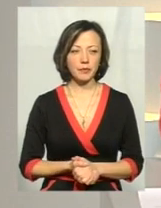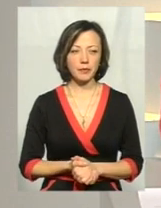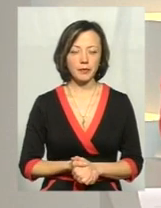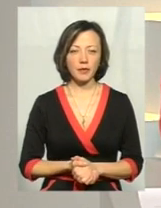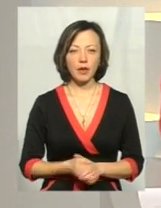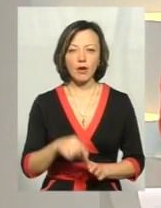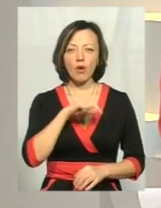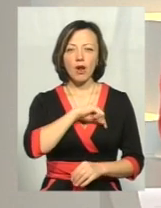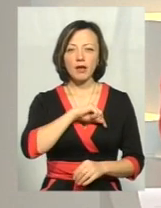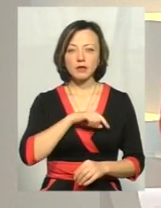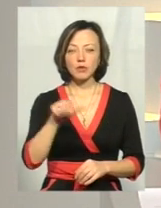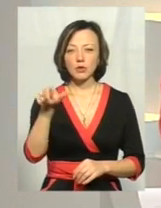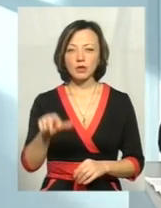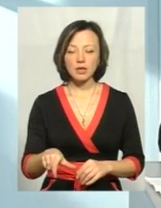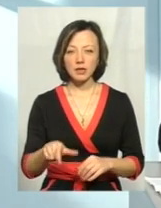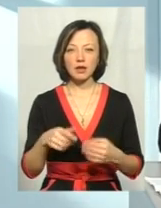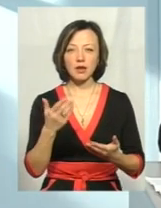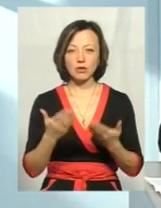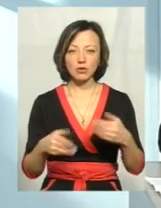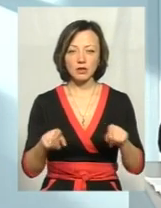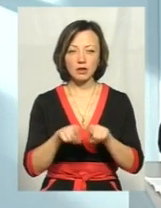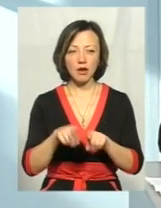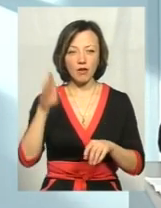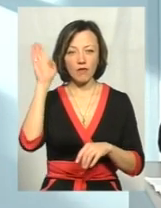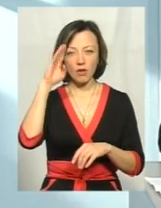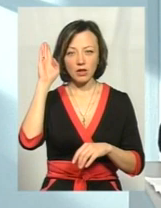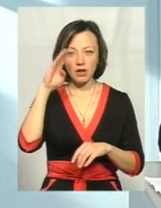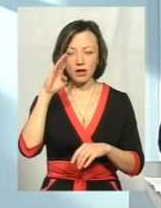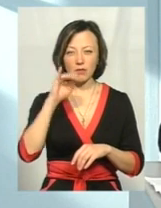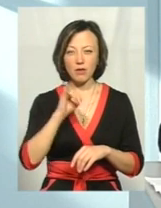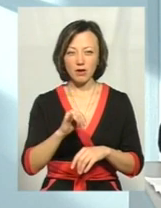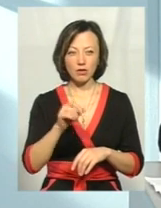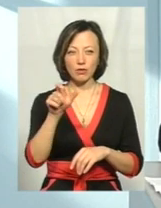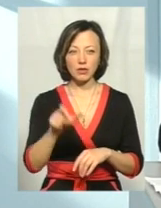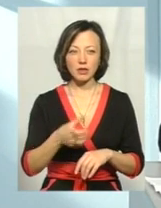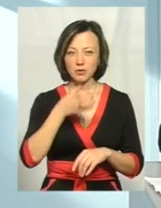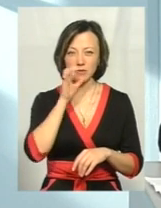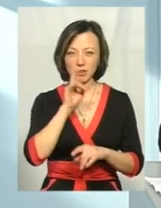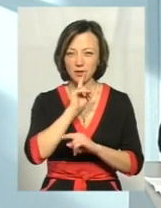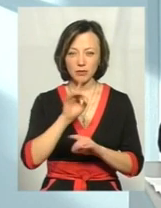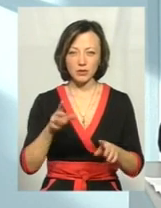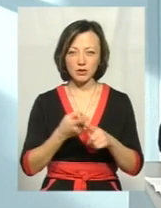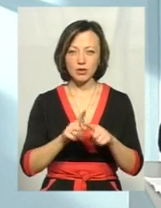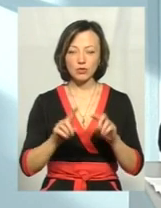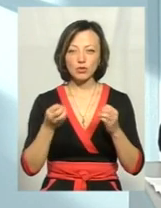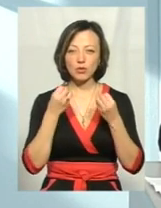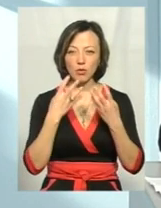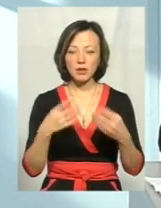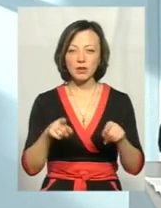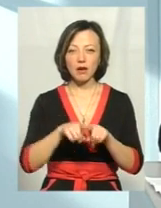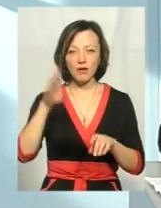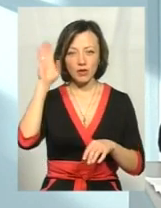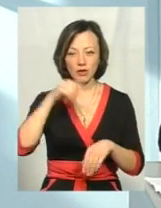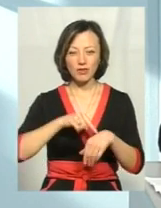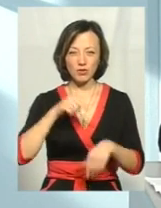дано природою, що якщо вода по рогналитичних показниках погана, то людину її споживати не буде. Це дуже добре, тому що така вода, якщо